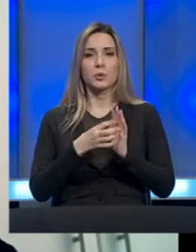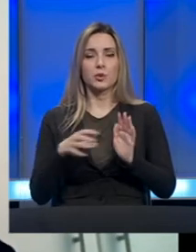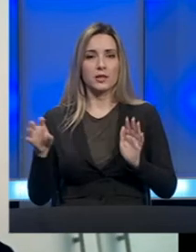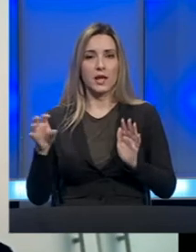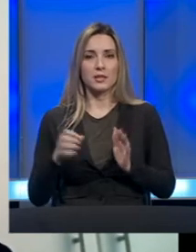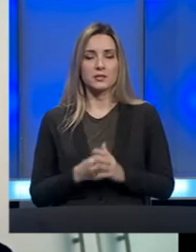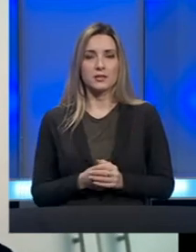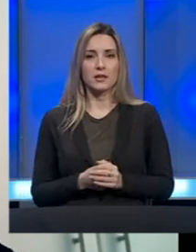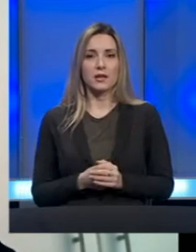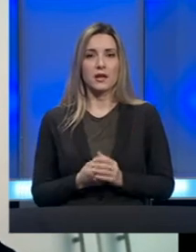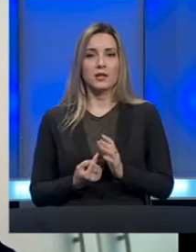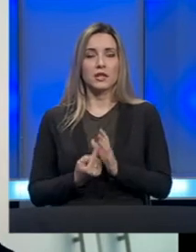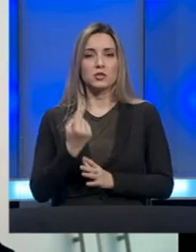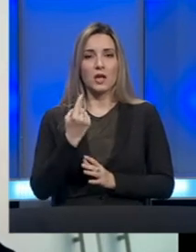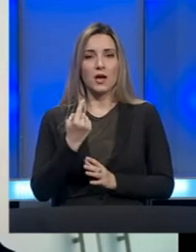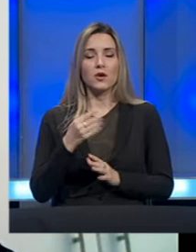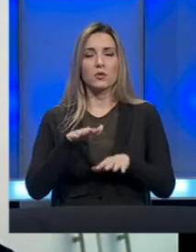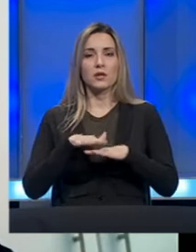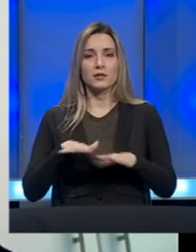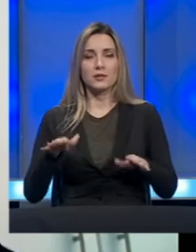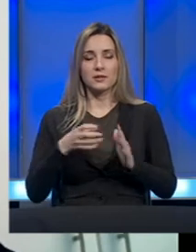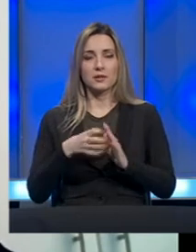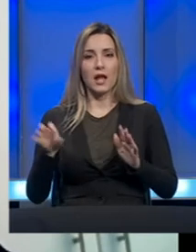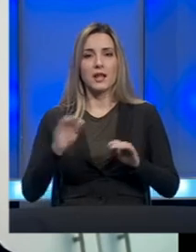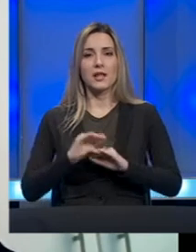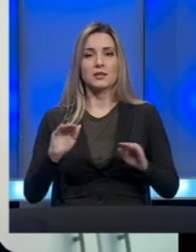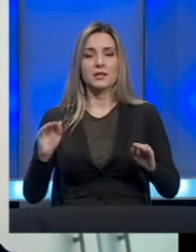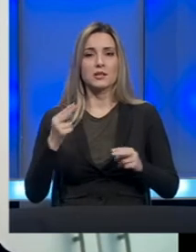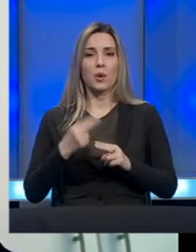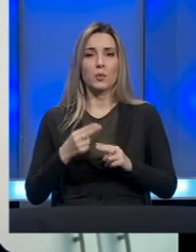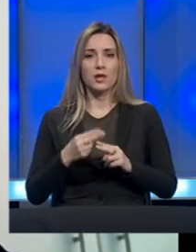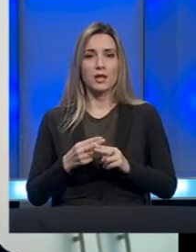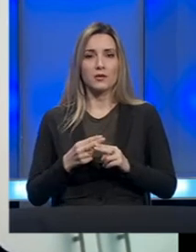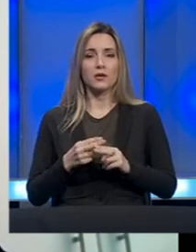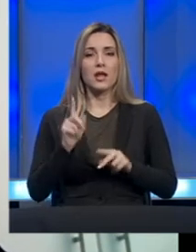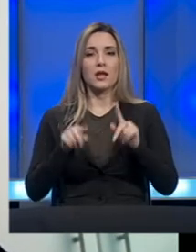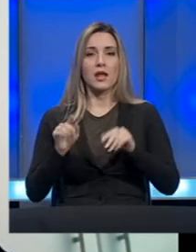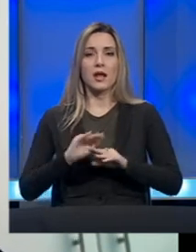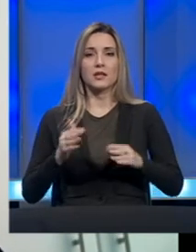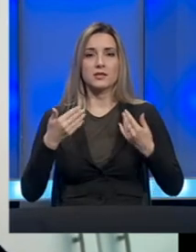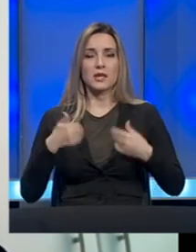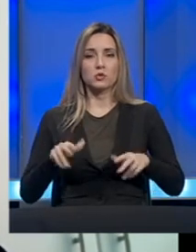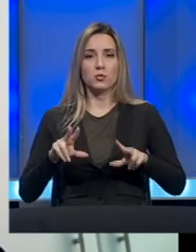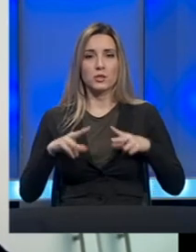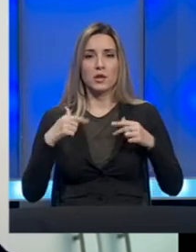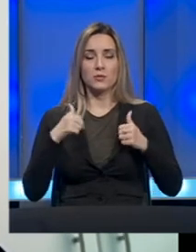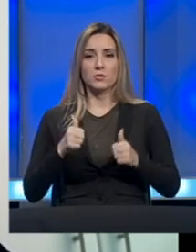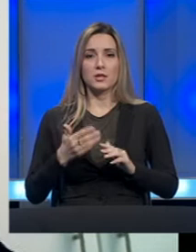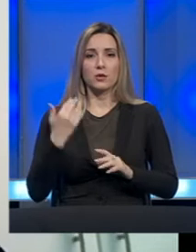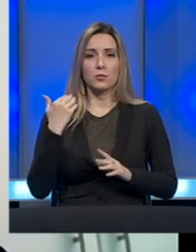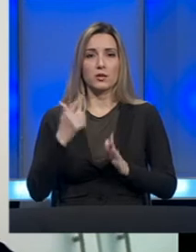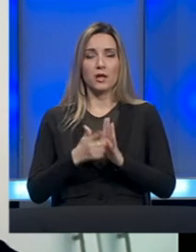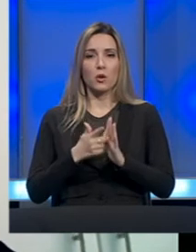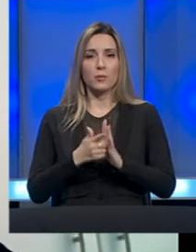dešavaju, i dalje djeca oboljevaju, i dalje djeca neka izgube i život. Mi smo sad u proteklom